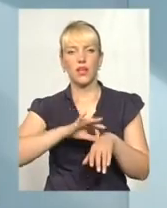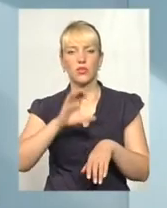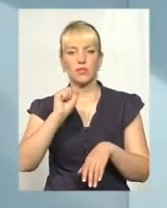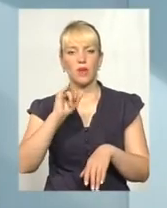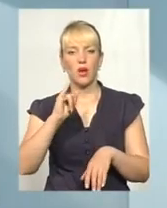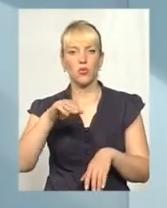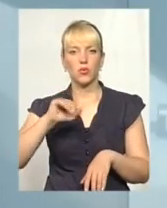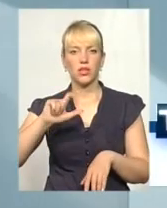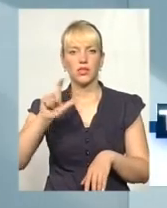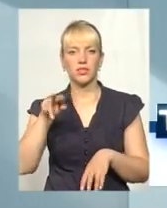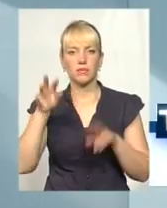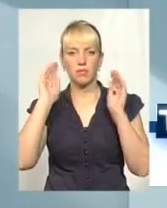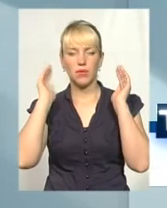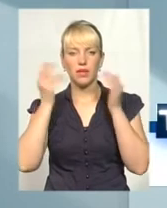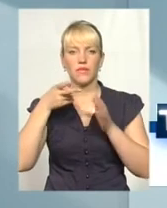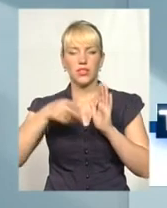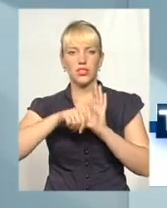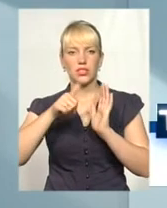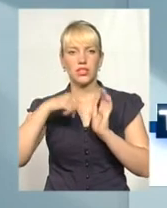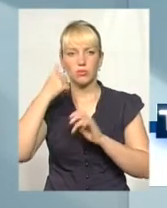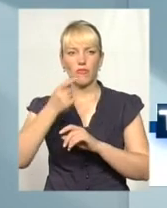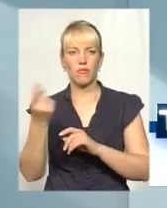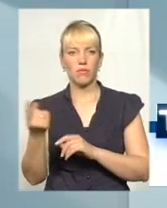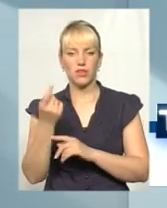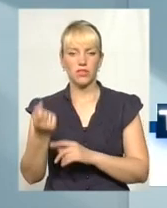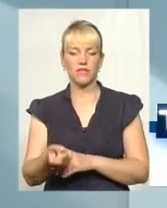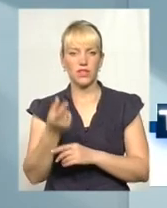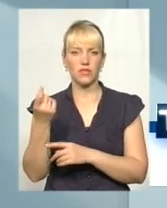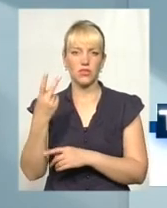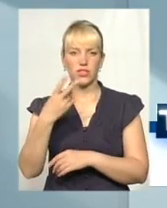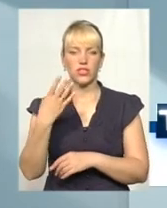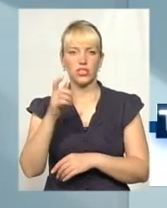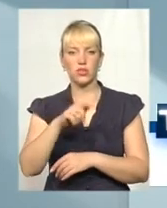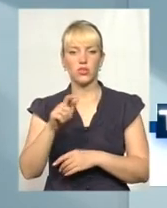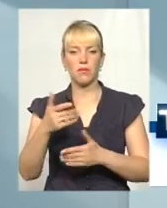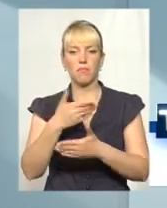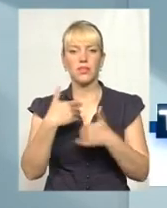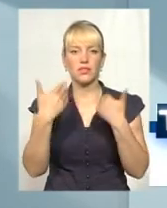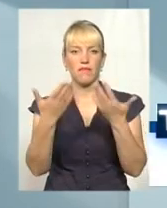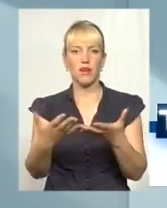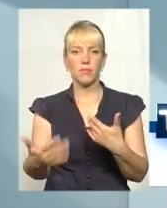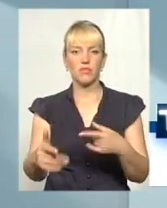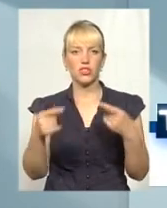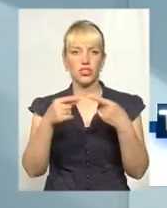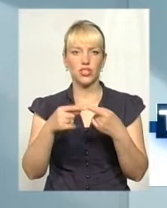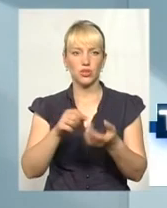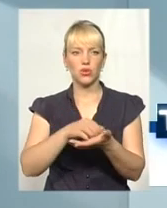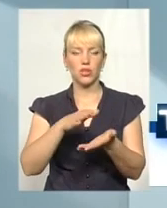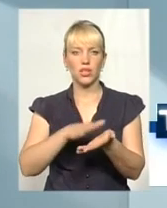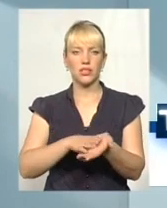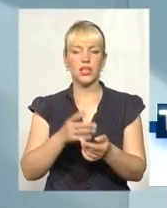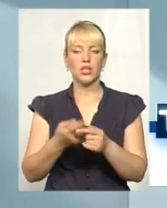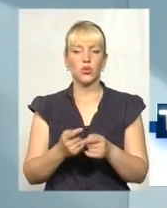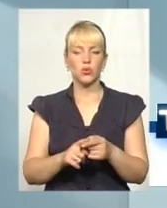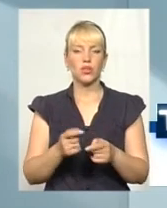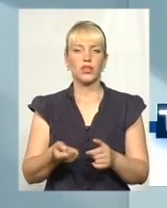В 2016 році вперше виявлених 24 особи. Тобто ми з вами вже чітко окреслили ту кількість осіб,